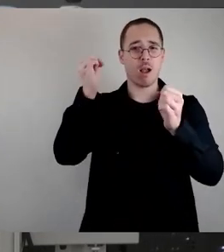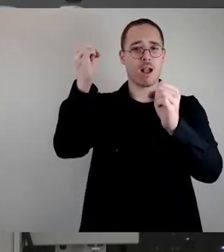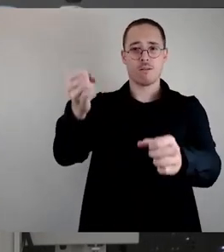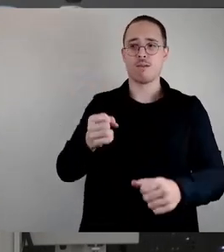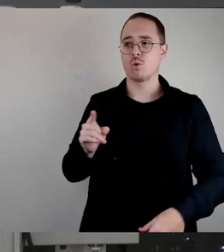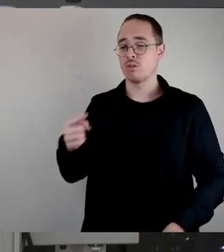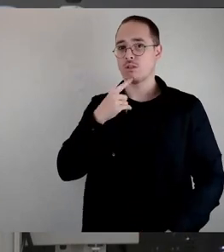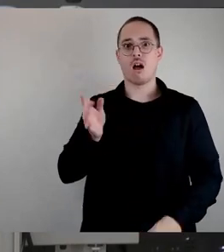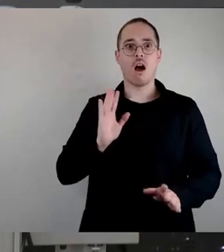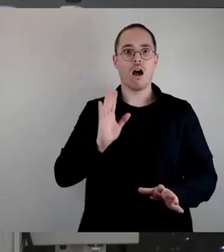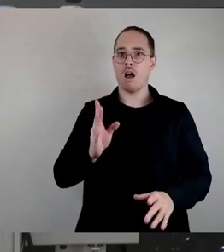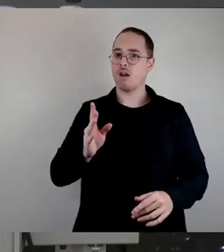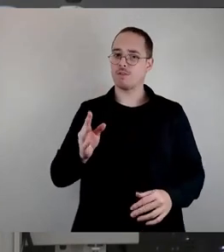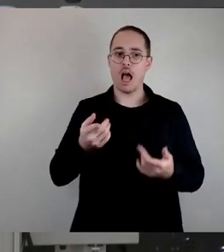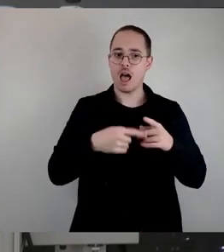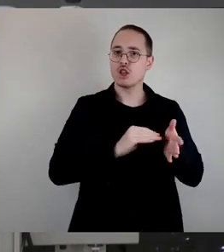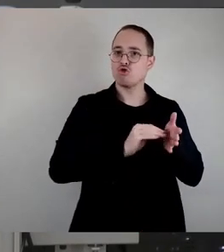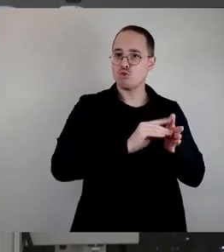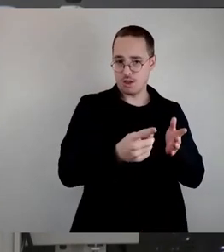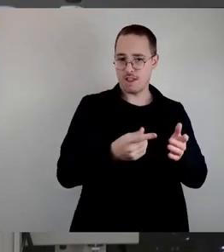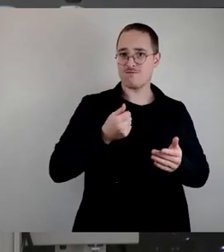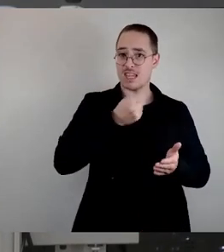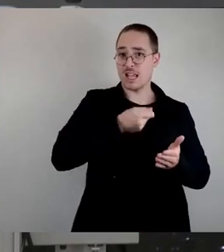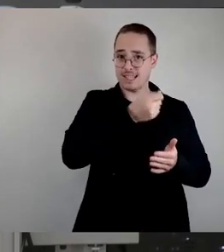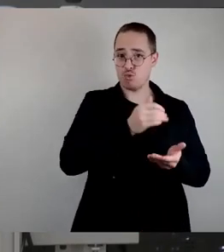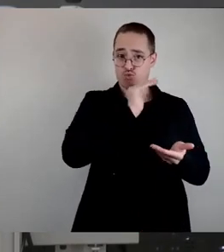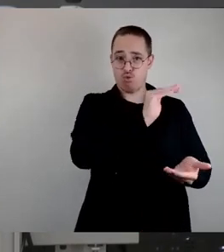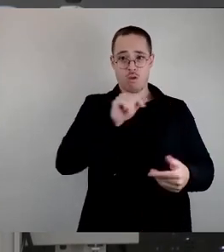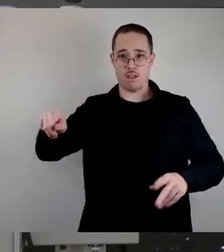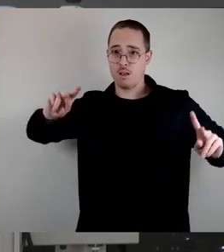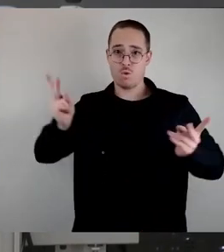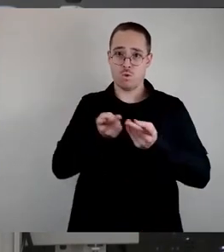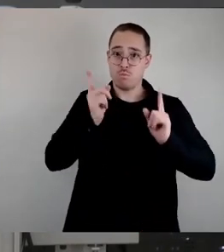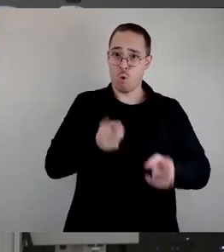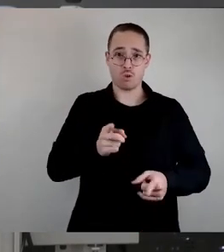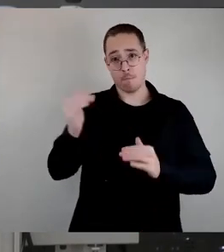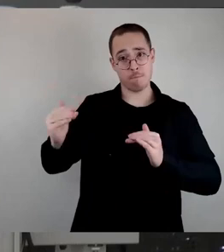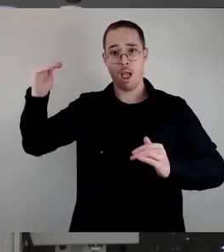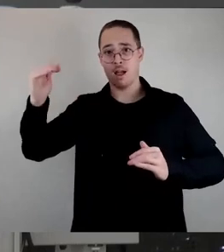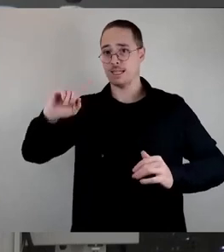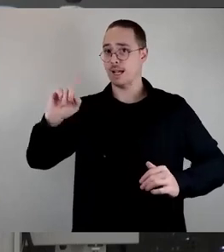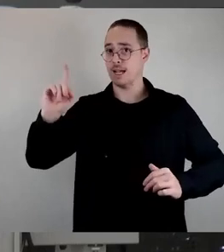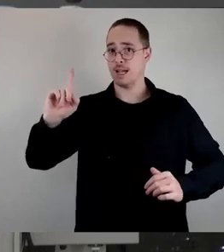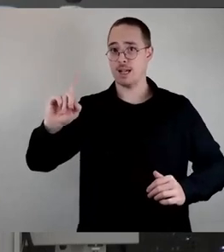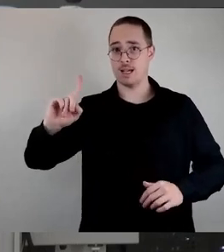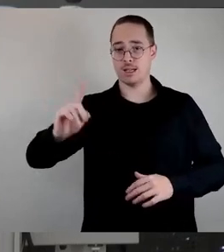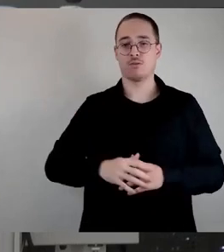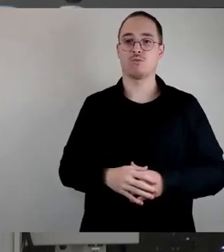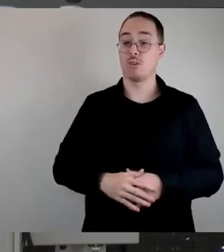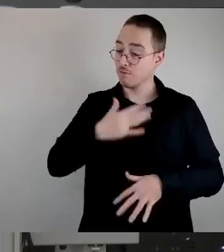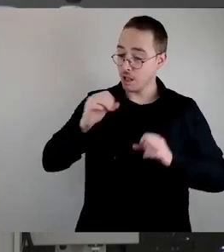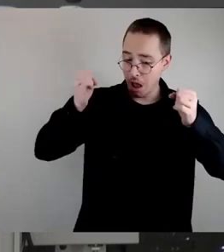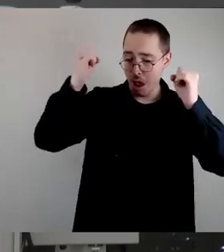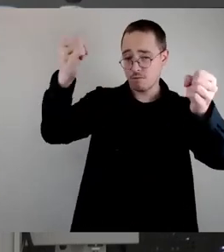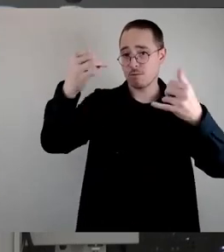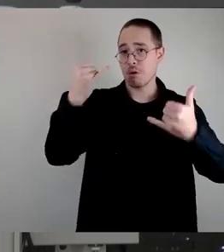Zum Glück haben wir uns durchgerungen, hier die Unischule zu gründen in Dresden. Und sie ist beispielgebend inzwischen